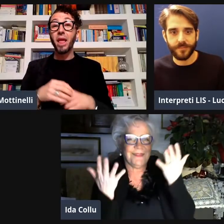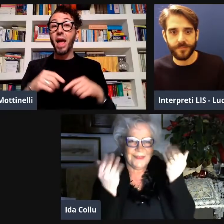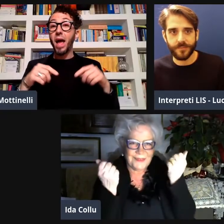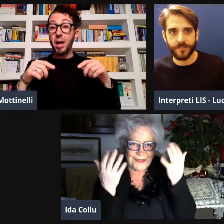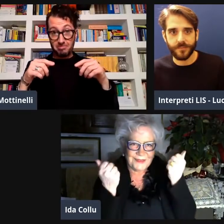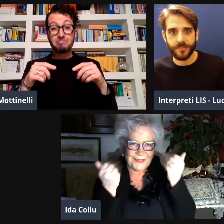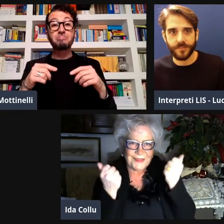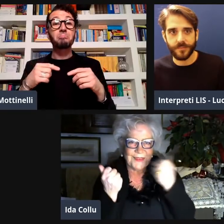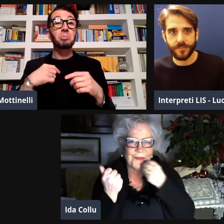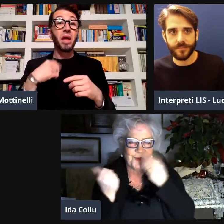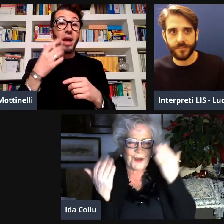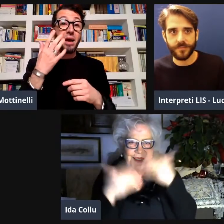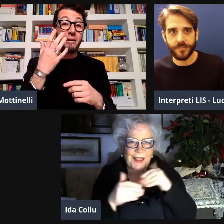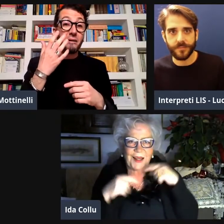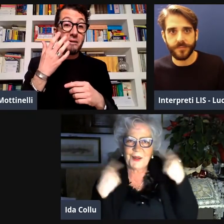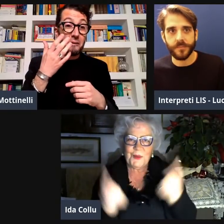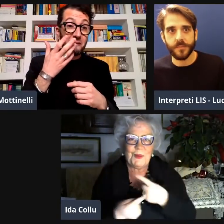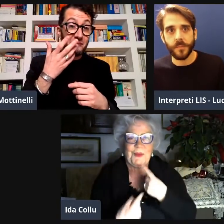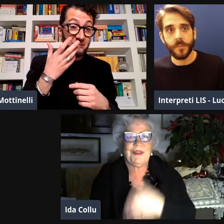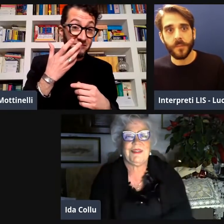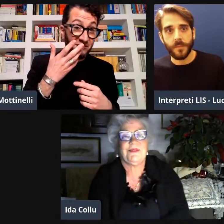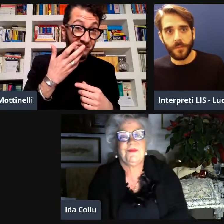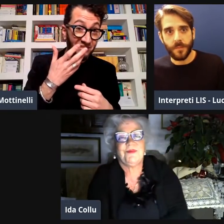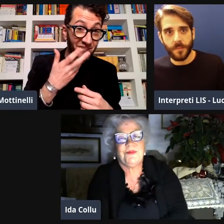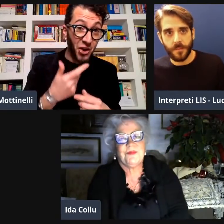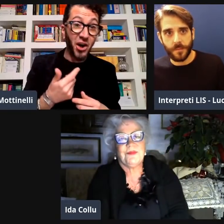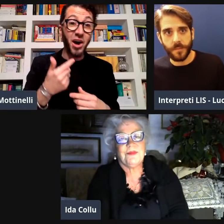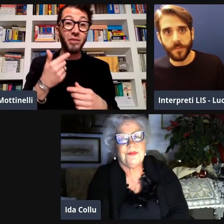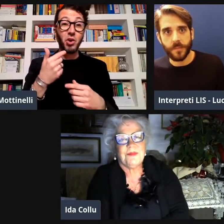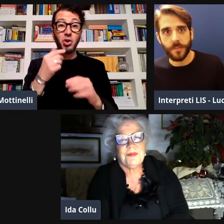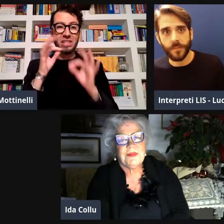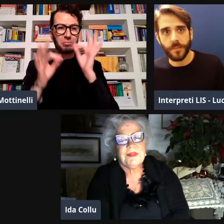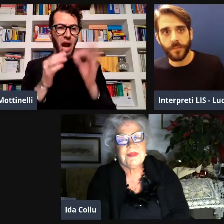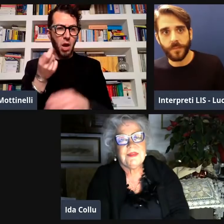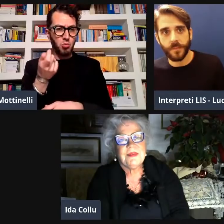Buonasera, Ida Collu. Ciao a tutti, buonasera a tutti.